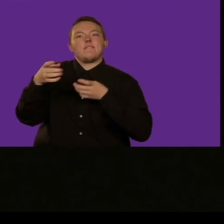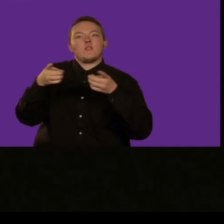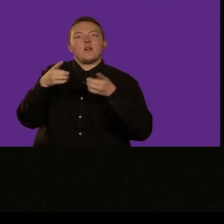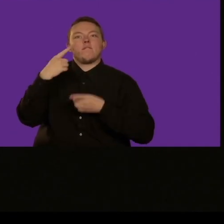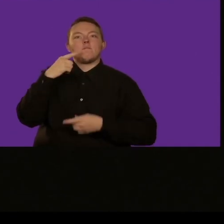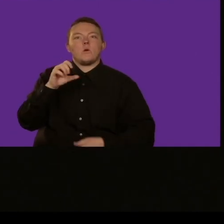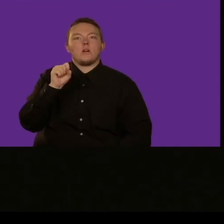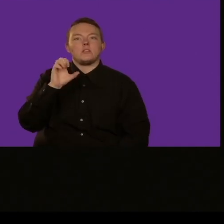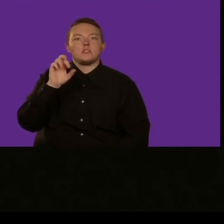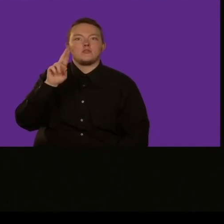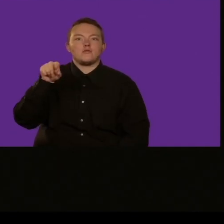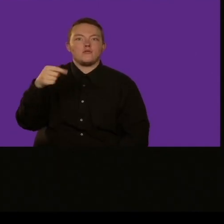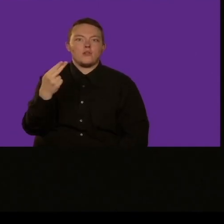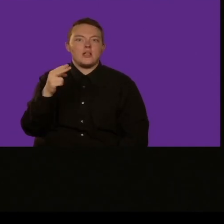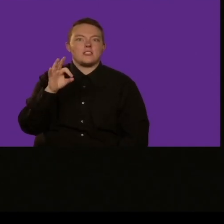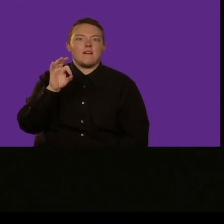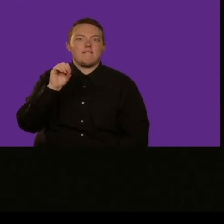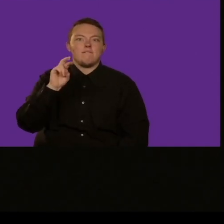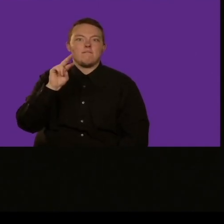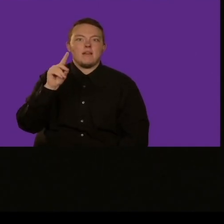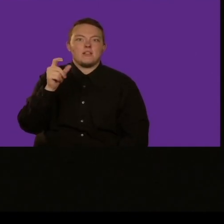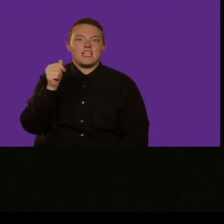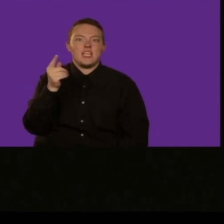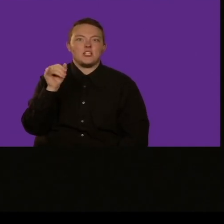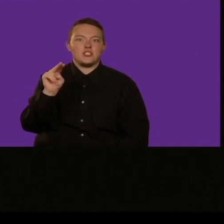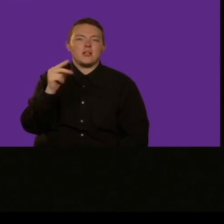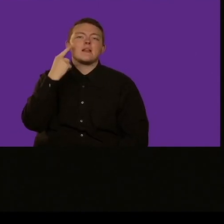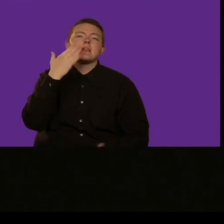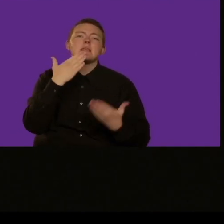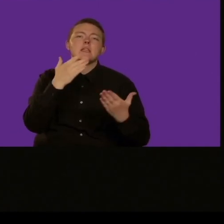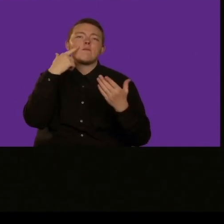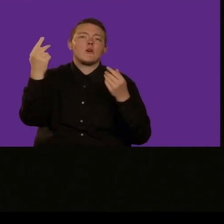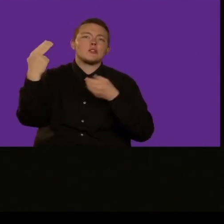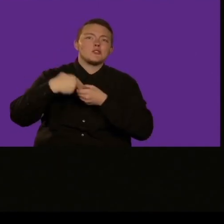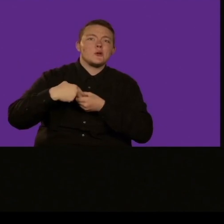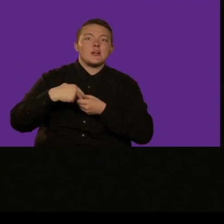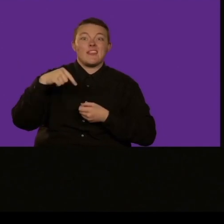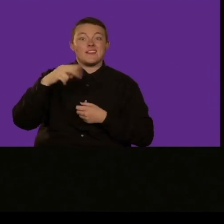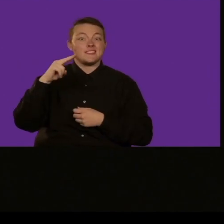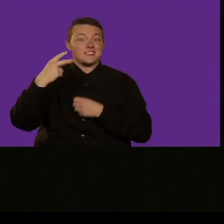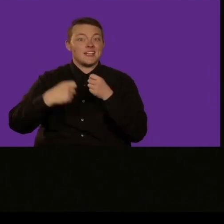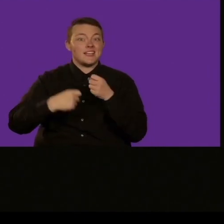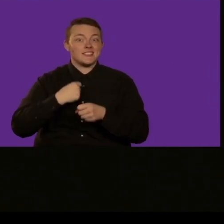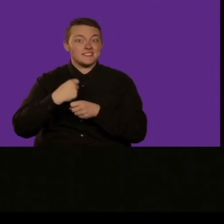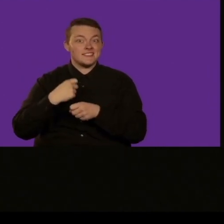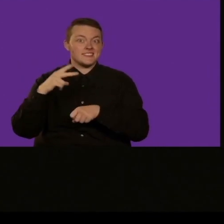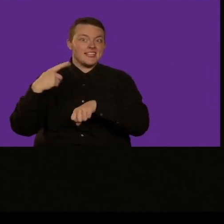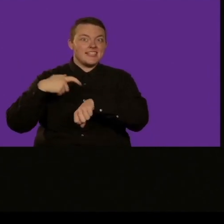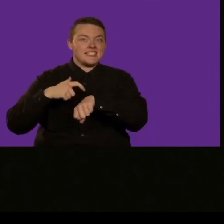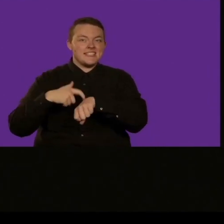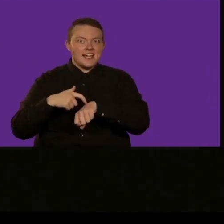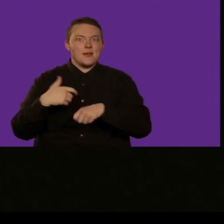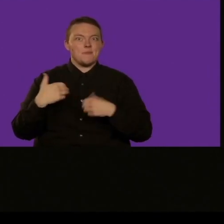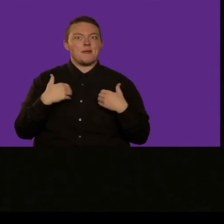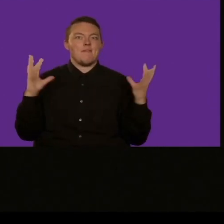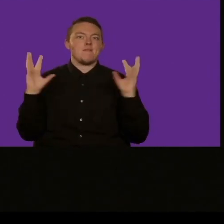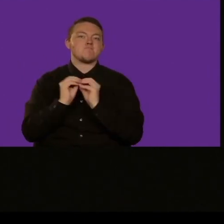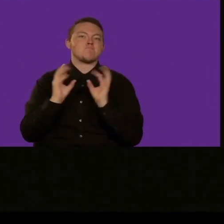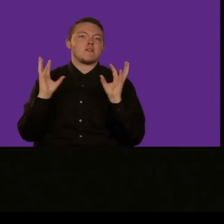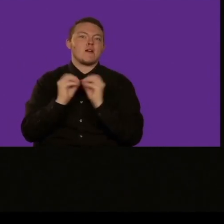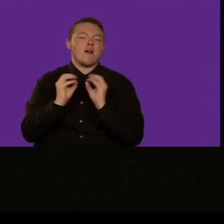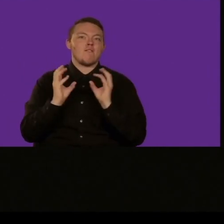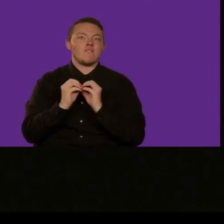educatori che partecipano a questa conferenza Scratch. Benvenuti voi tutti. Questa conferenza è iniziata diversi anni fa come un